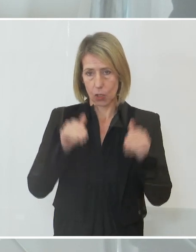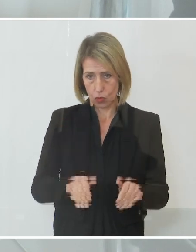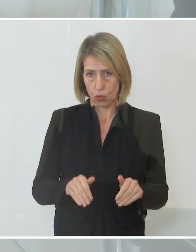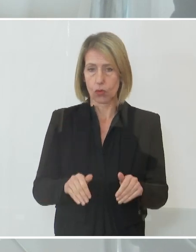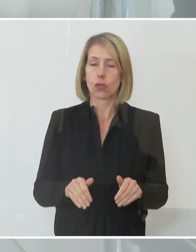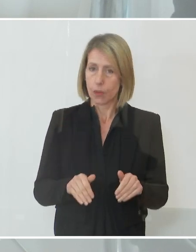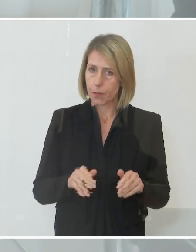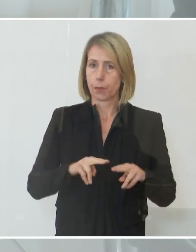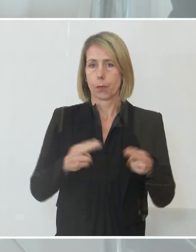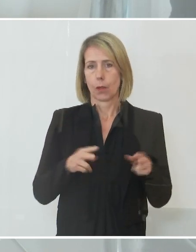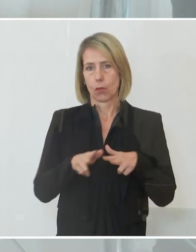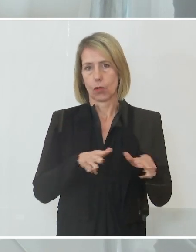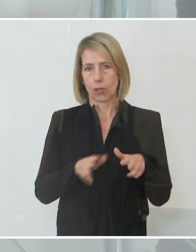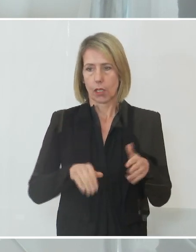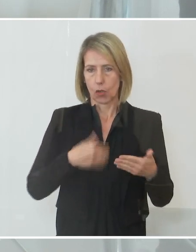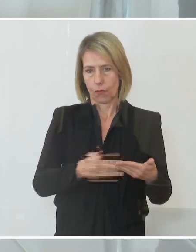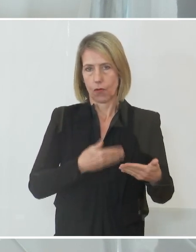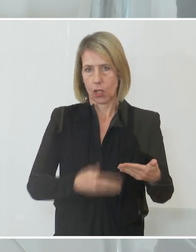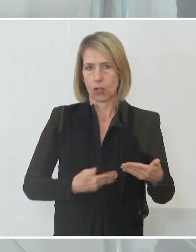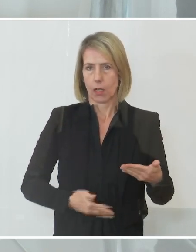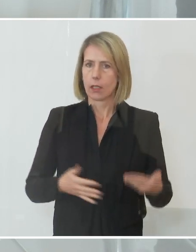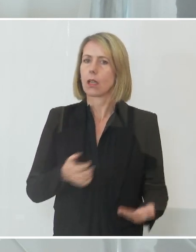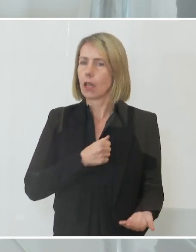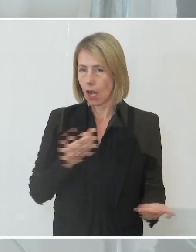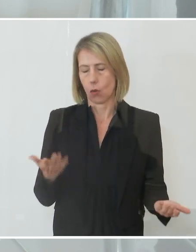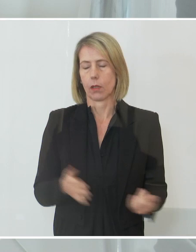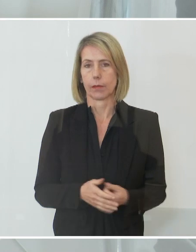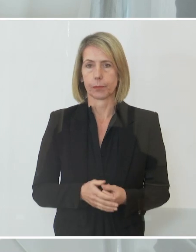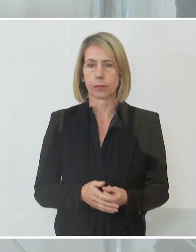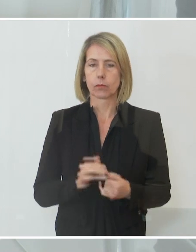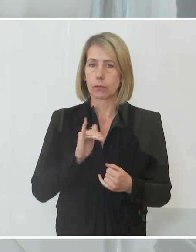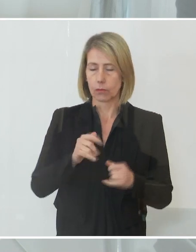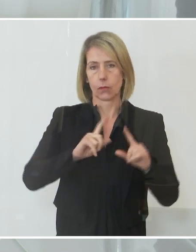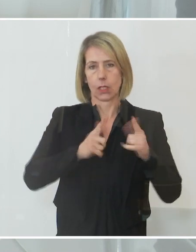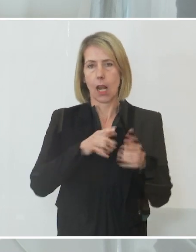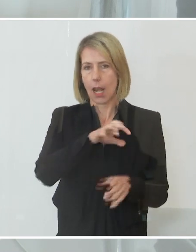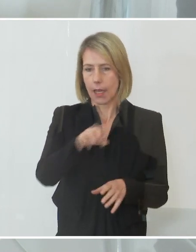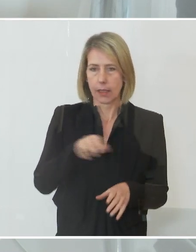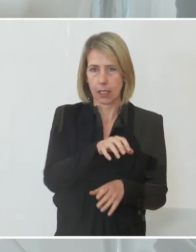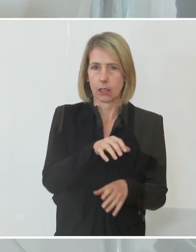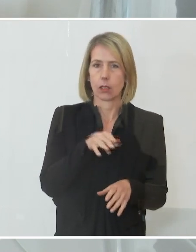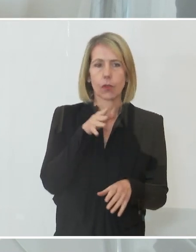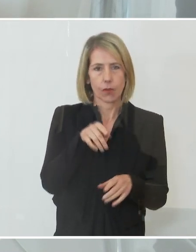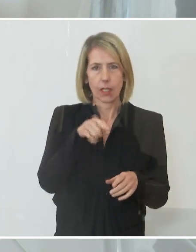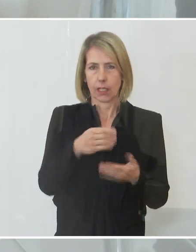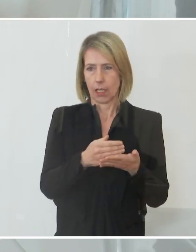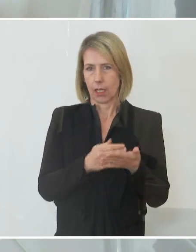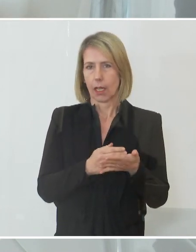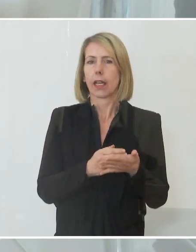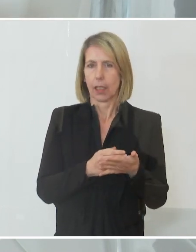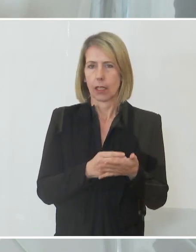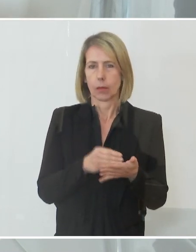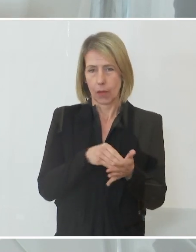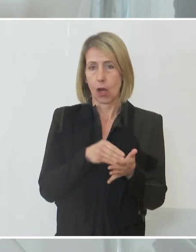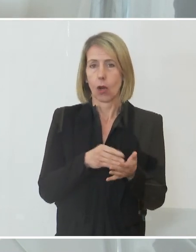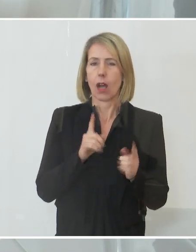Bundesregierung vorgegeben hat und vorschlägt. Die Länder sind natürlich und werden davon auch Gebrauch machen, weil sie unterschiedlich regional